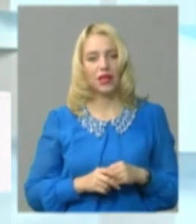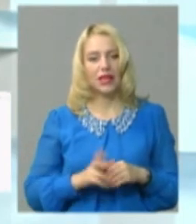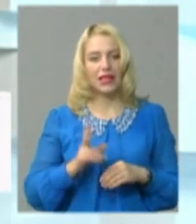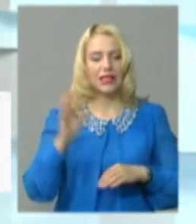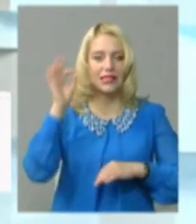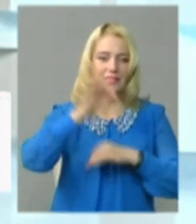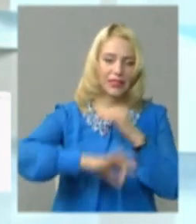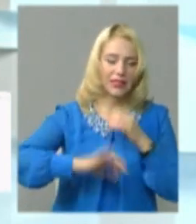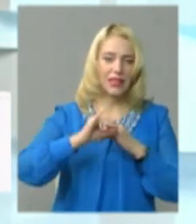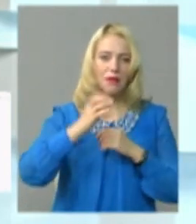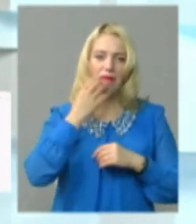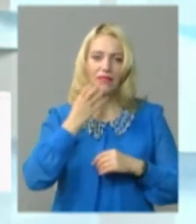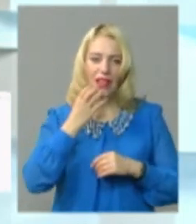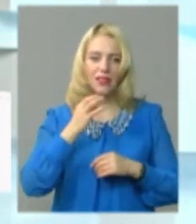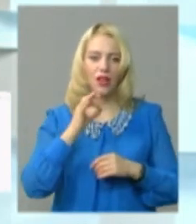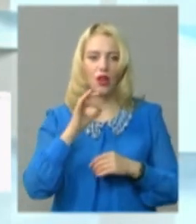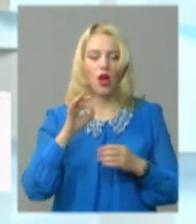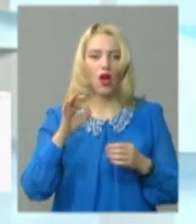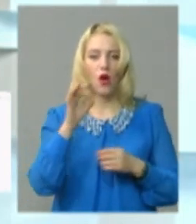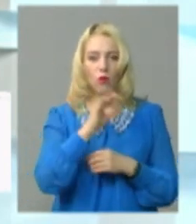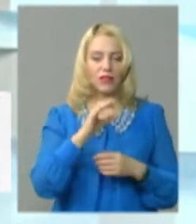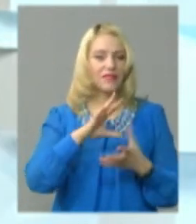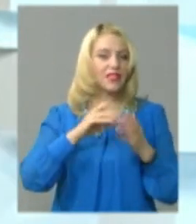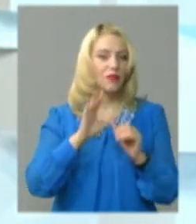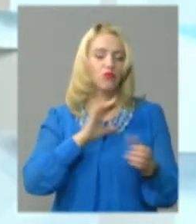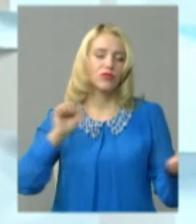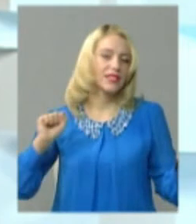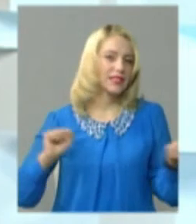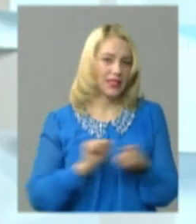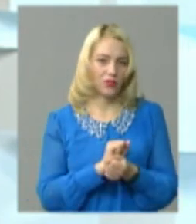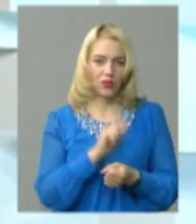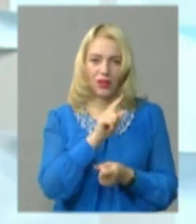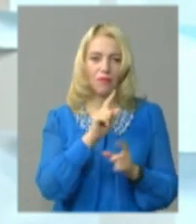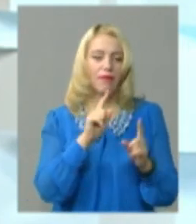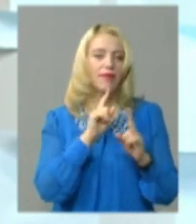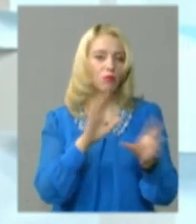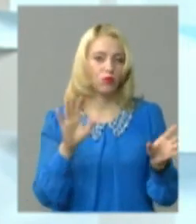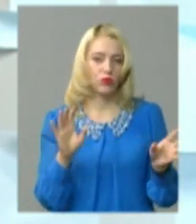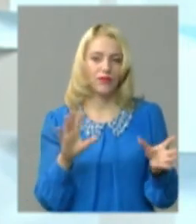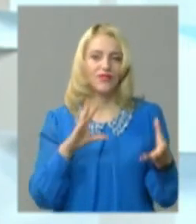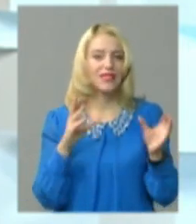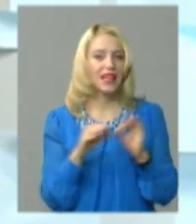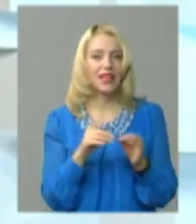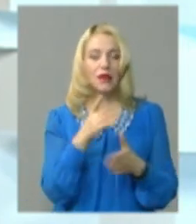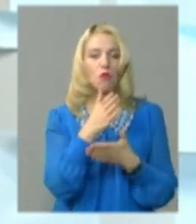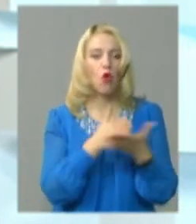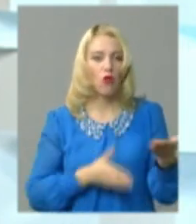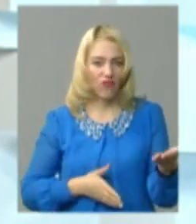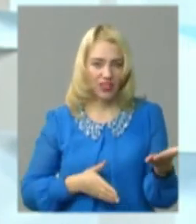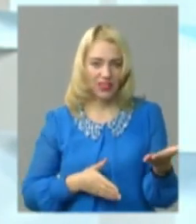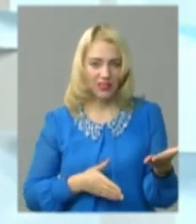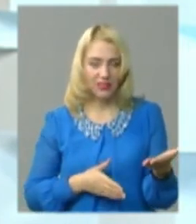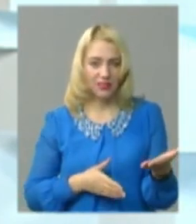південних областях в цьому році взагалі була засуха. І там люди взагалі, можна сказати, і половину